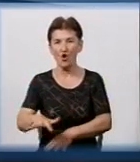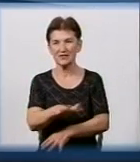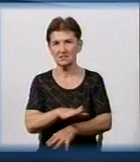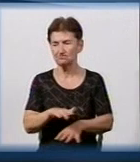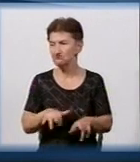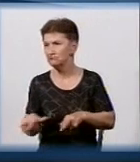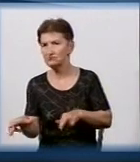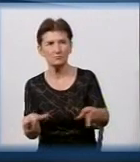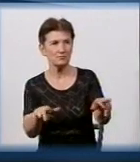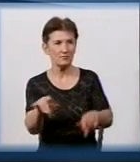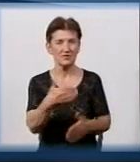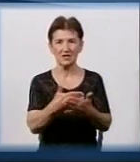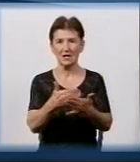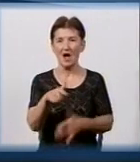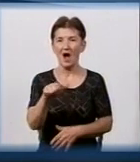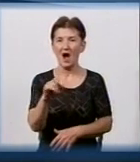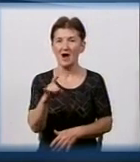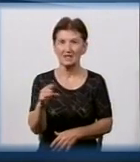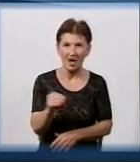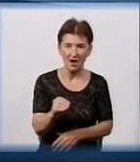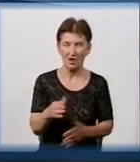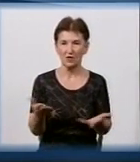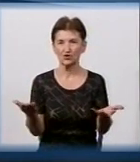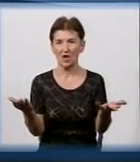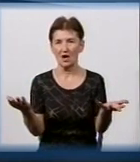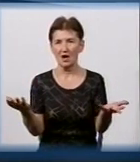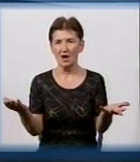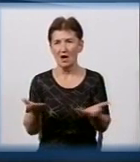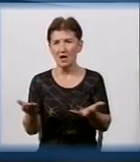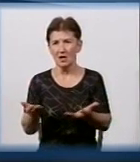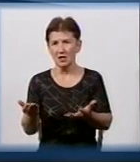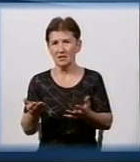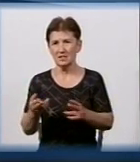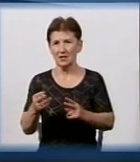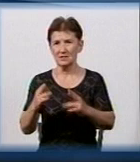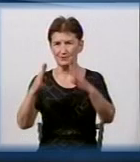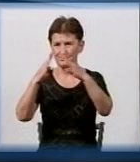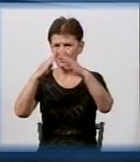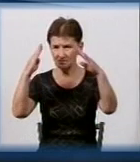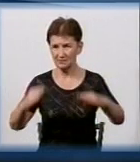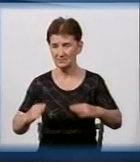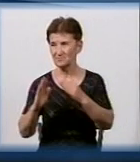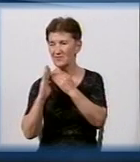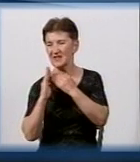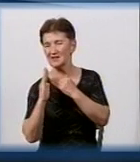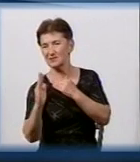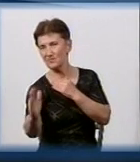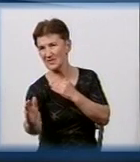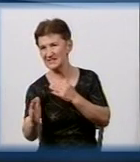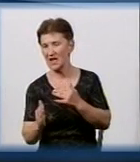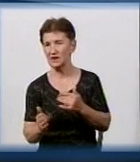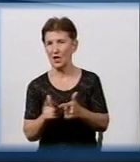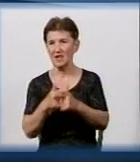основному, це гаражі, це якісь коммунальні пострійки, це фасади домів, це